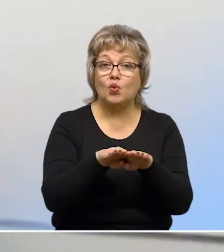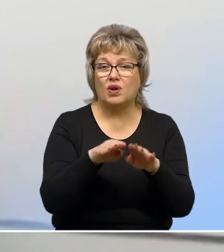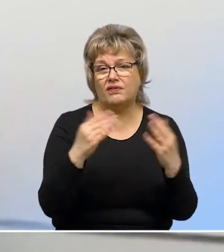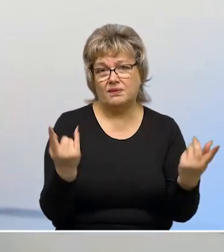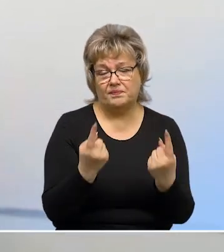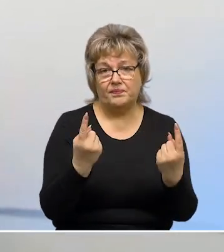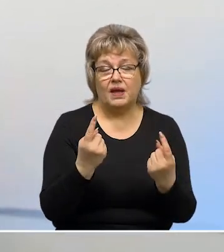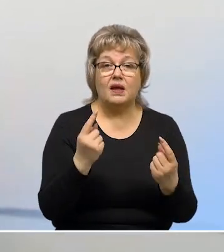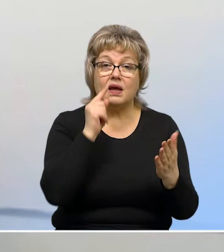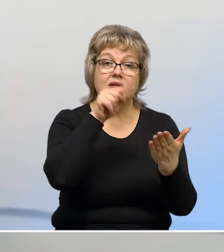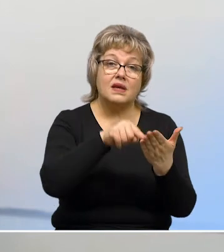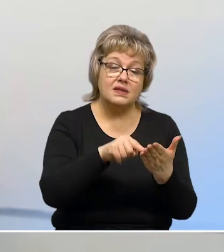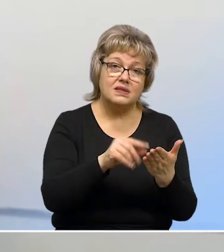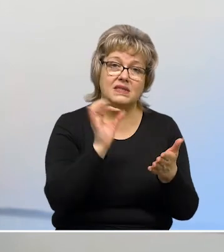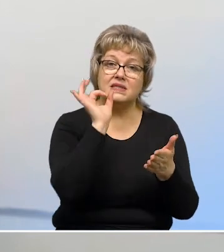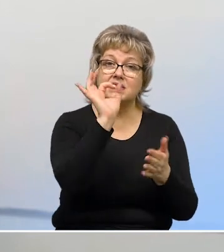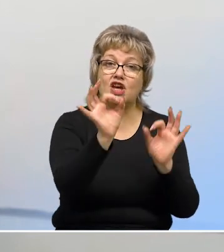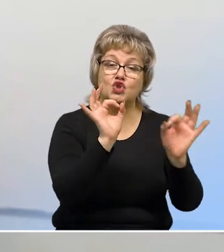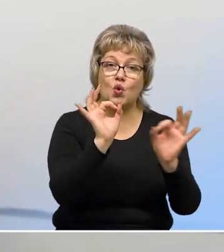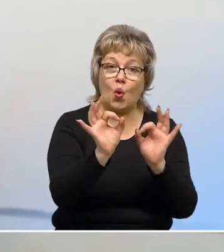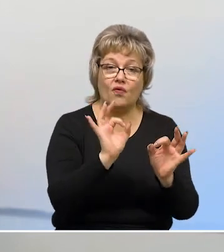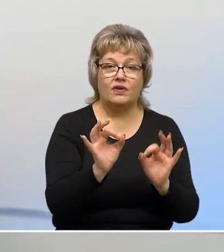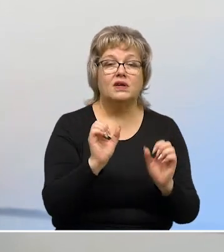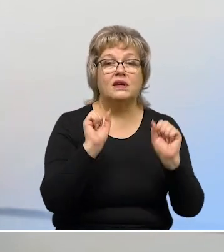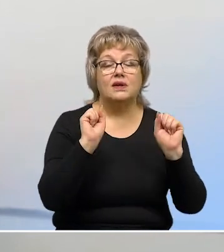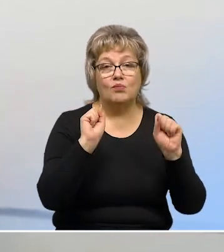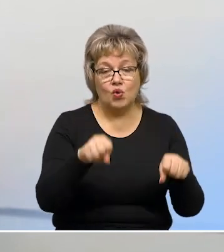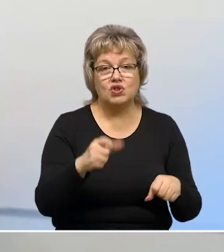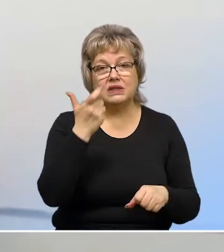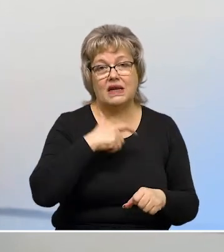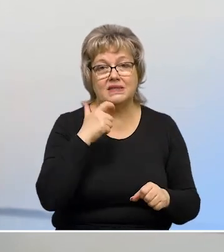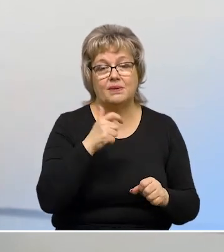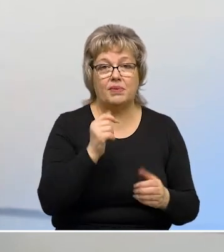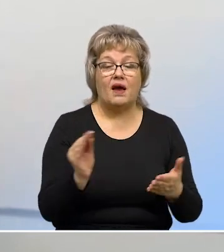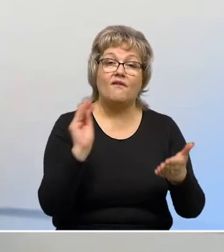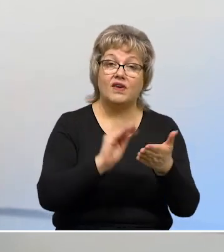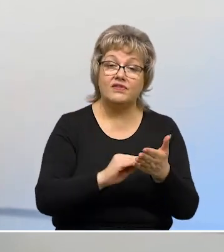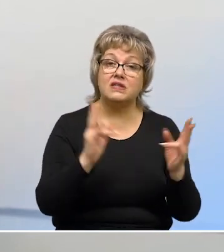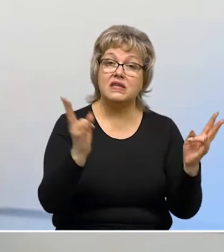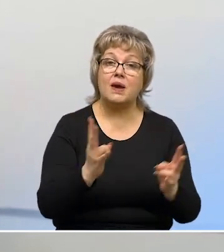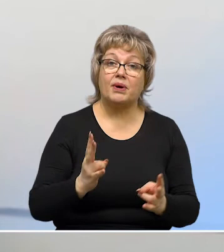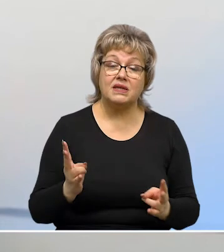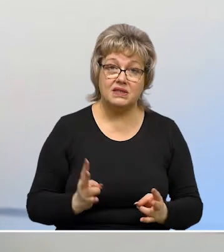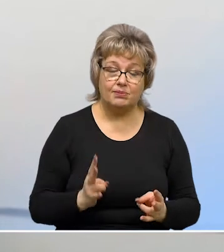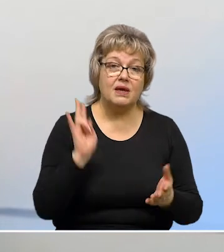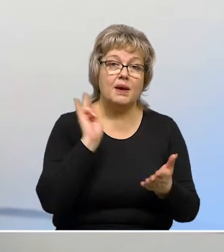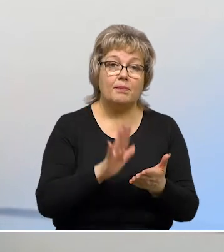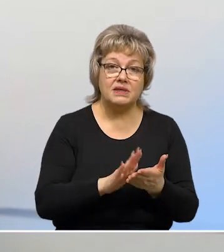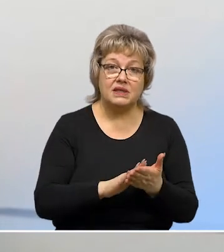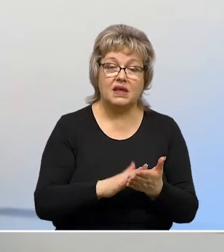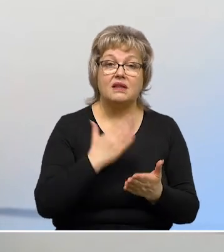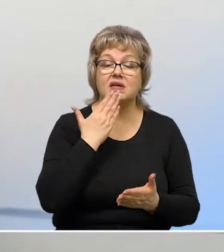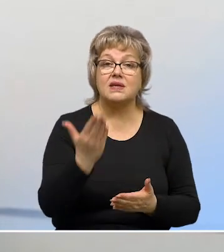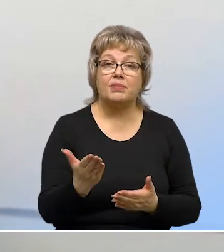уровне, на уровне логотипов, значков, где граждане могут также для себя вывести необходимые и